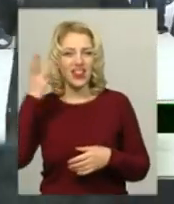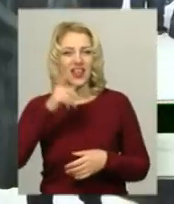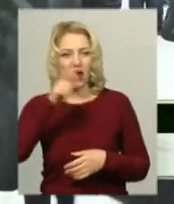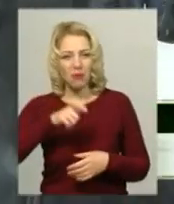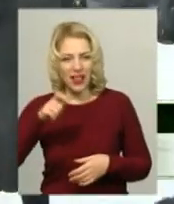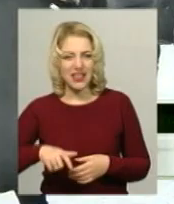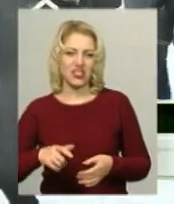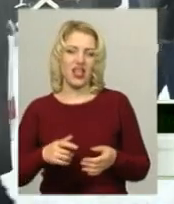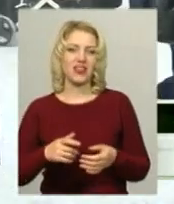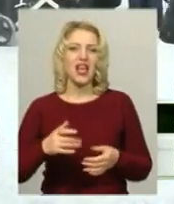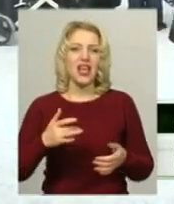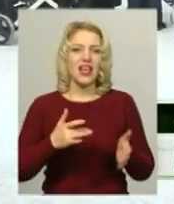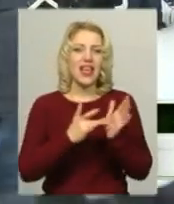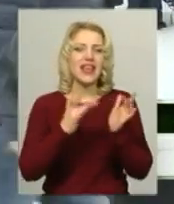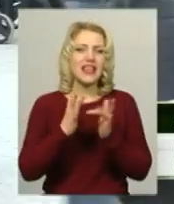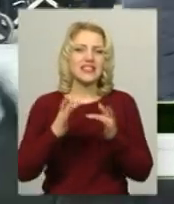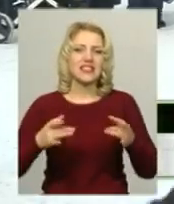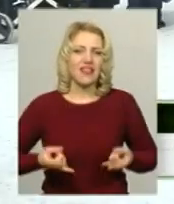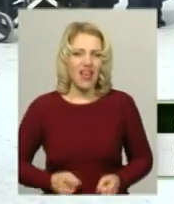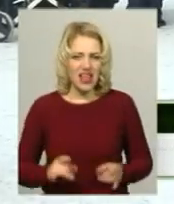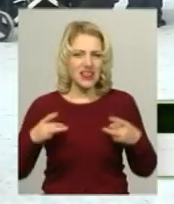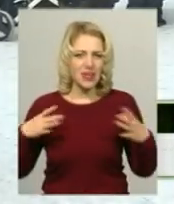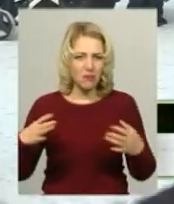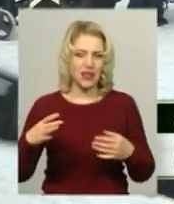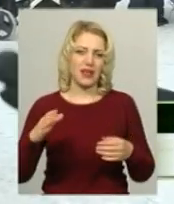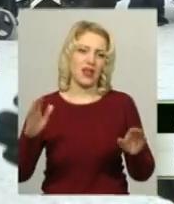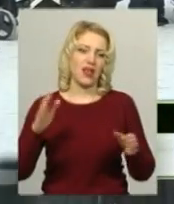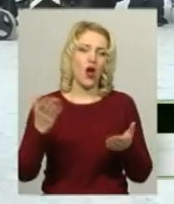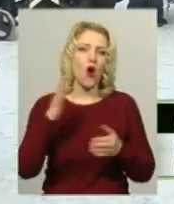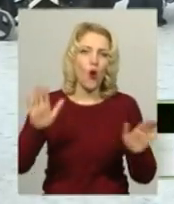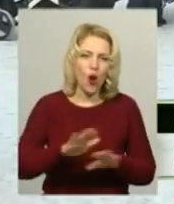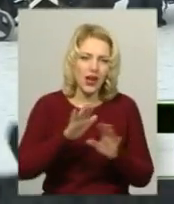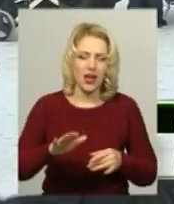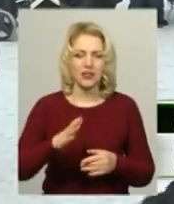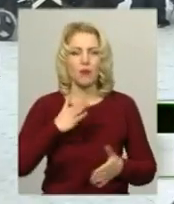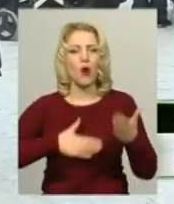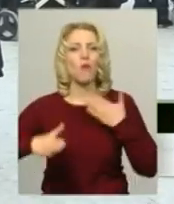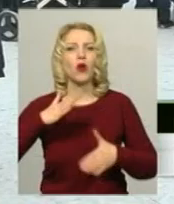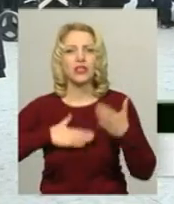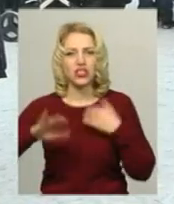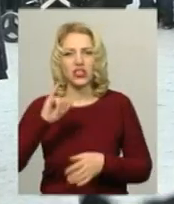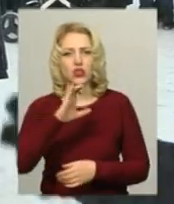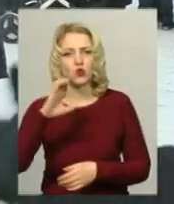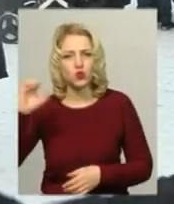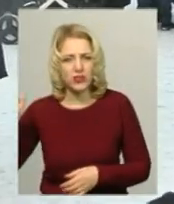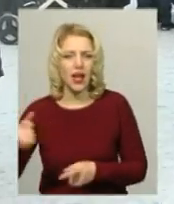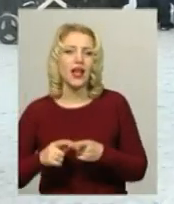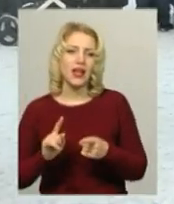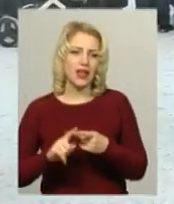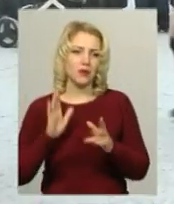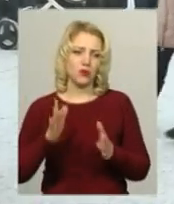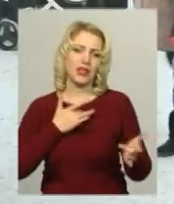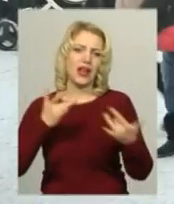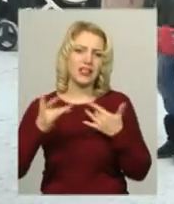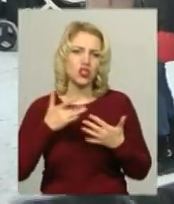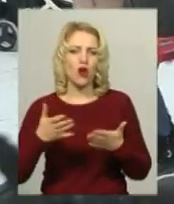різдвяними колядками, прославили Ісуса. Ну і, відповідно, зараз на сцені буде відбуватись також театралізоване